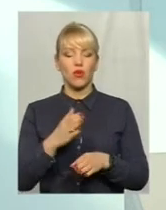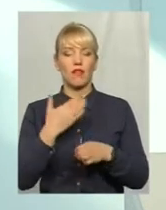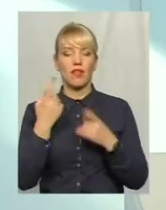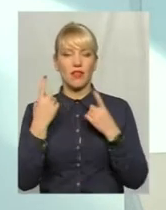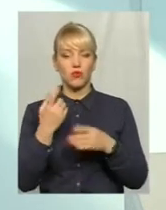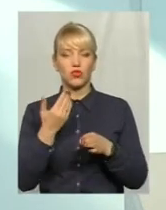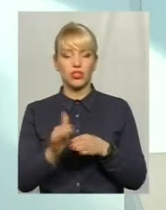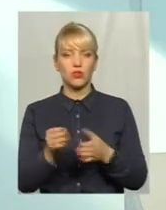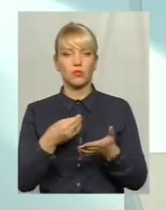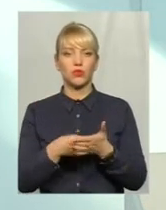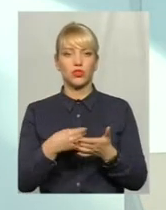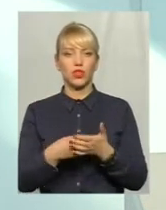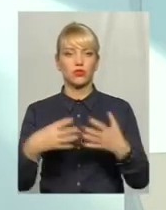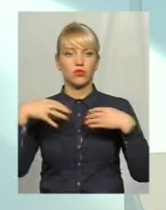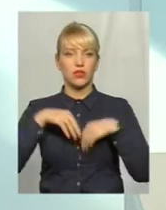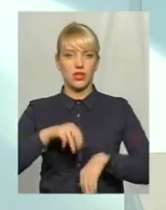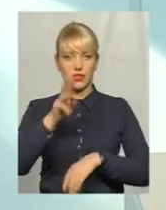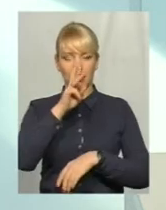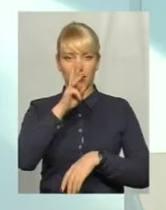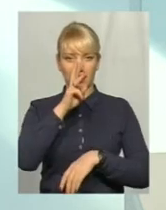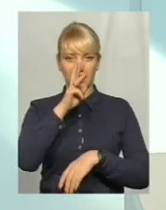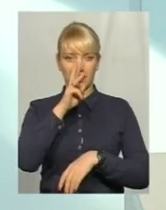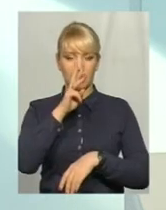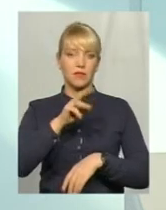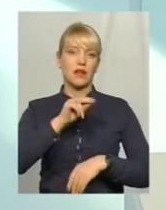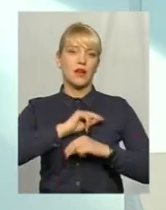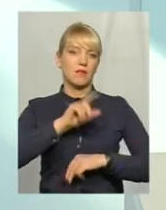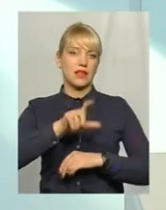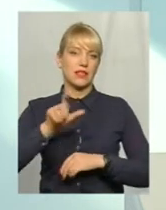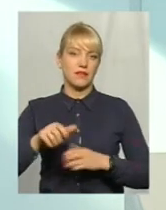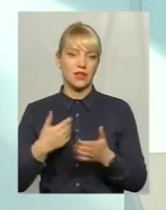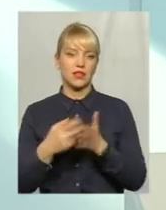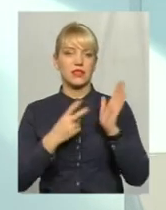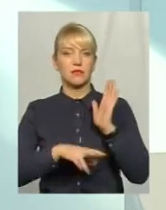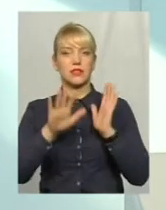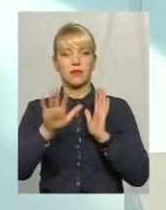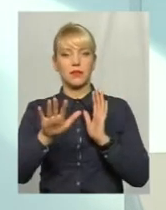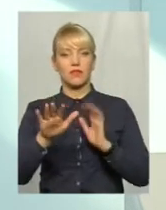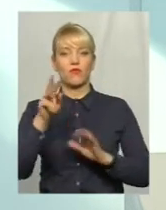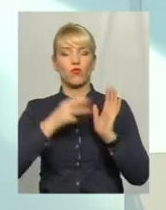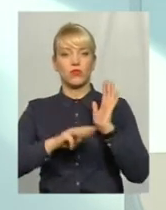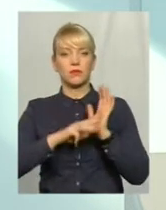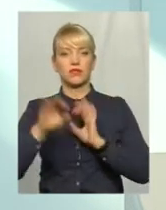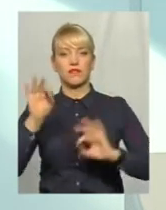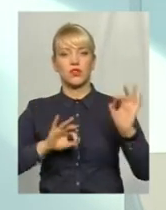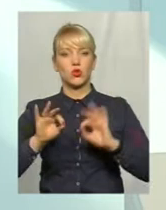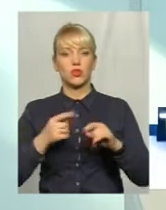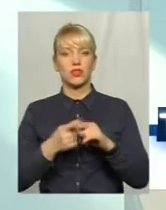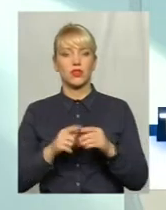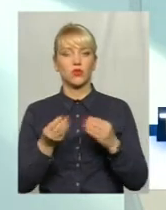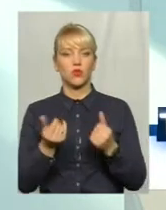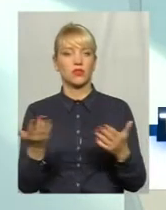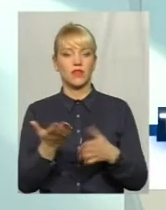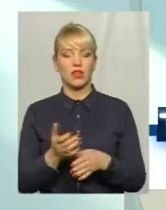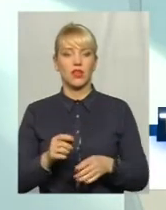бюджету все таки з'їдає заробітна плата медичних працівників. Біля 75-80% тих коштів, які